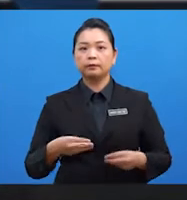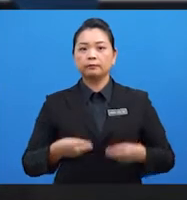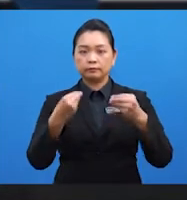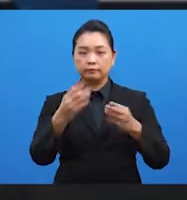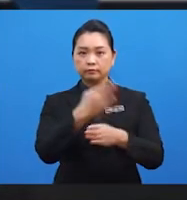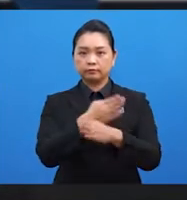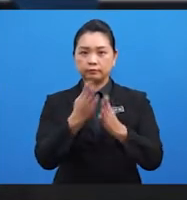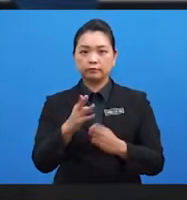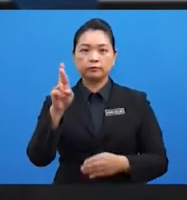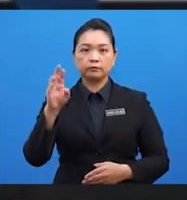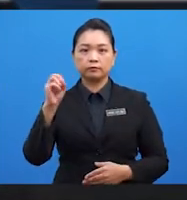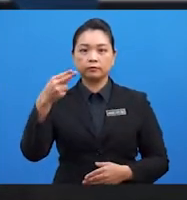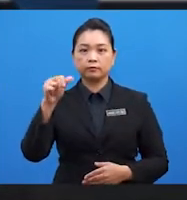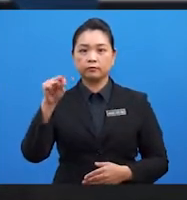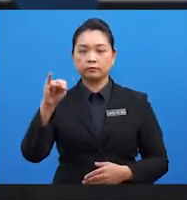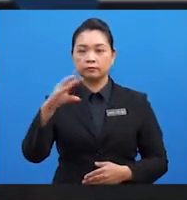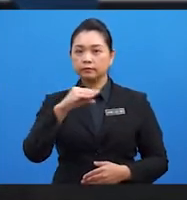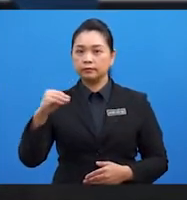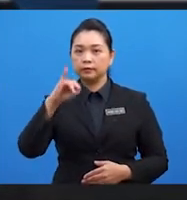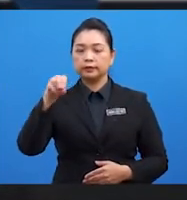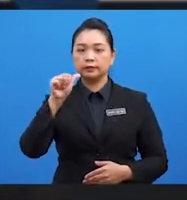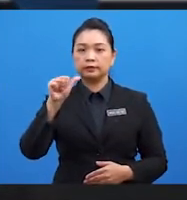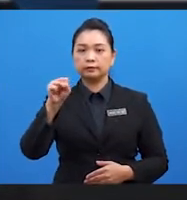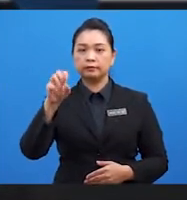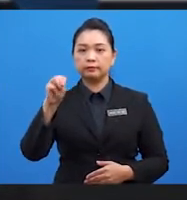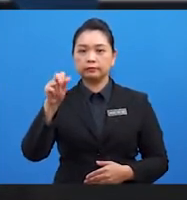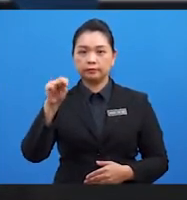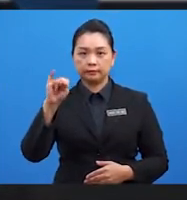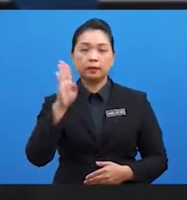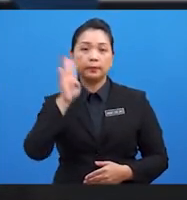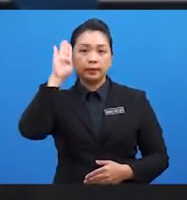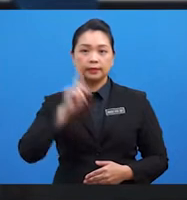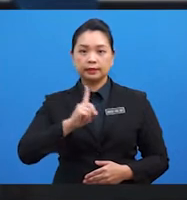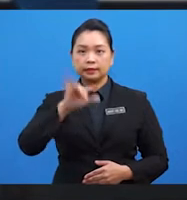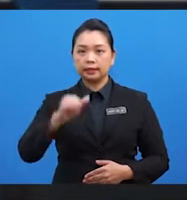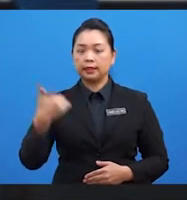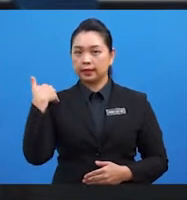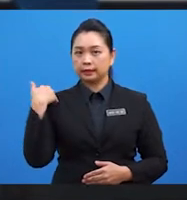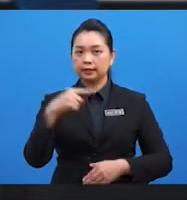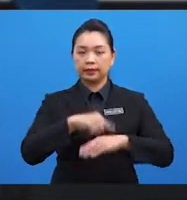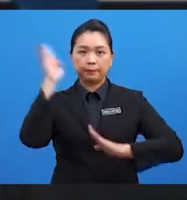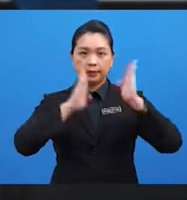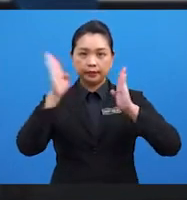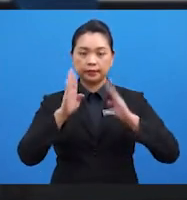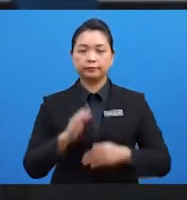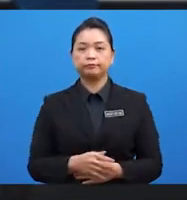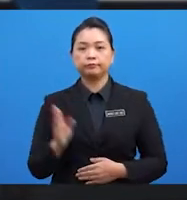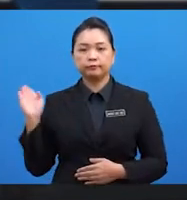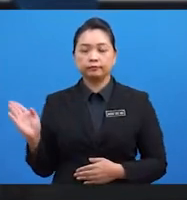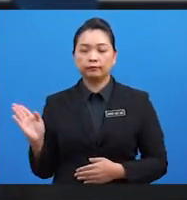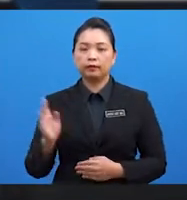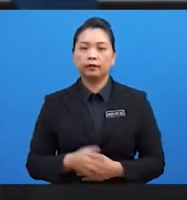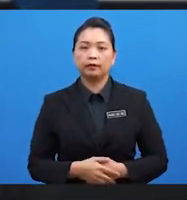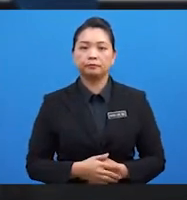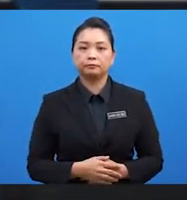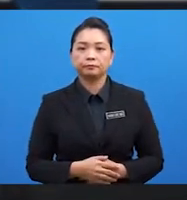pembentukan rohani dan jasmani belia Islam yang diadakan di Malaysia Brazil Syria